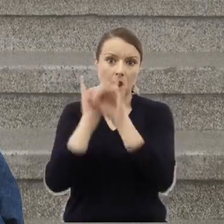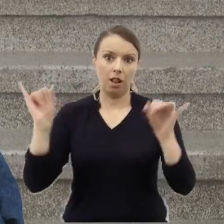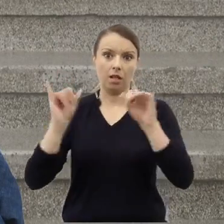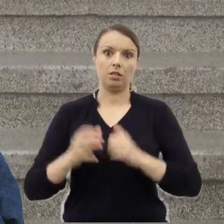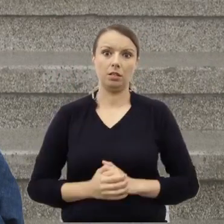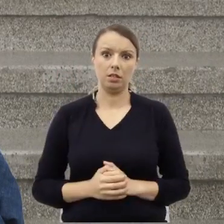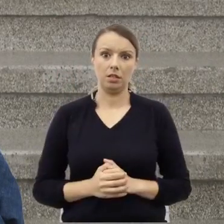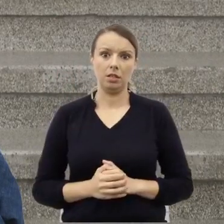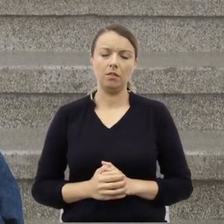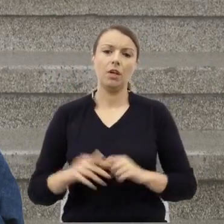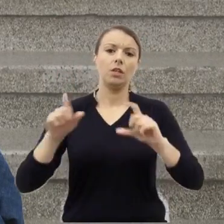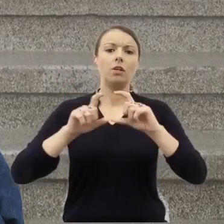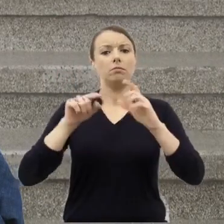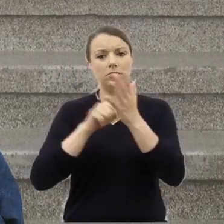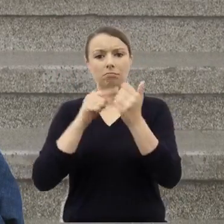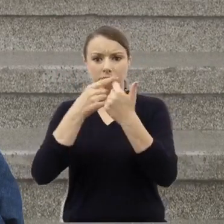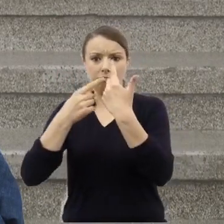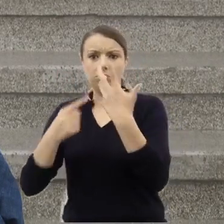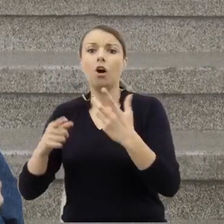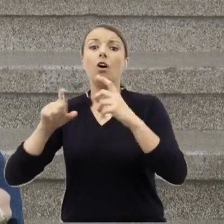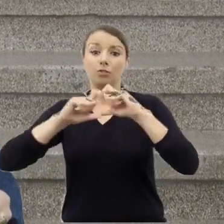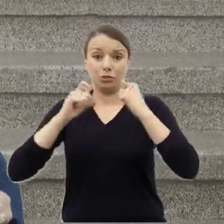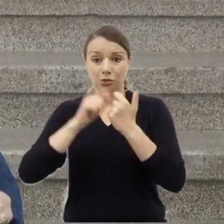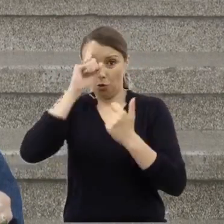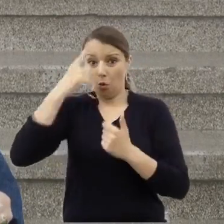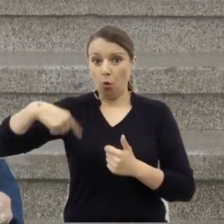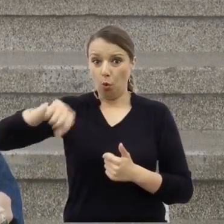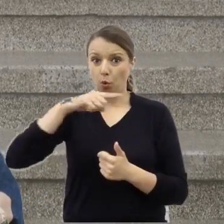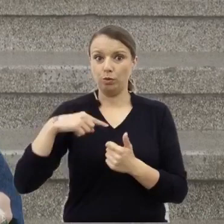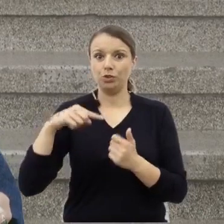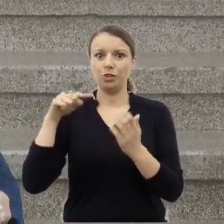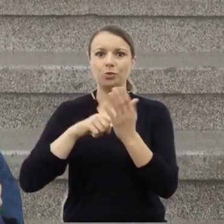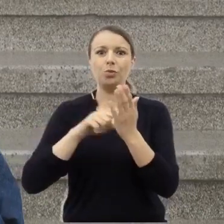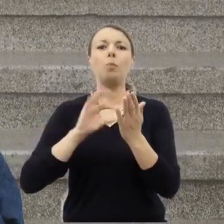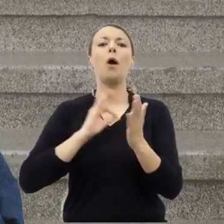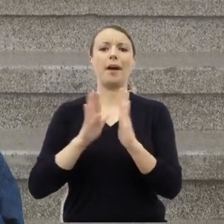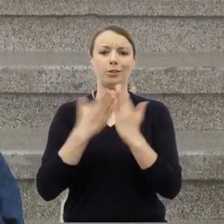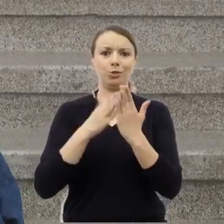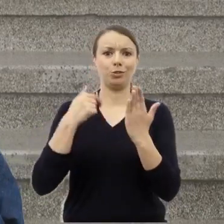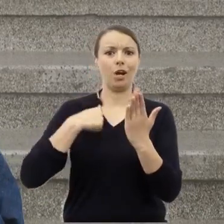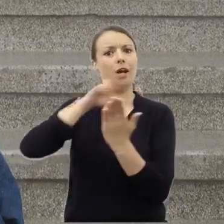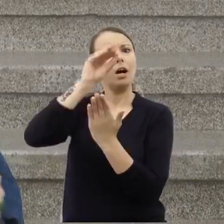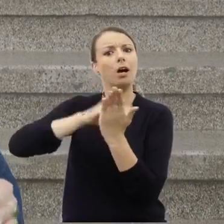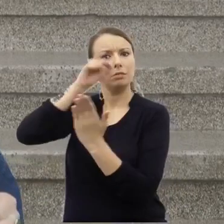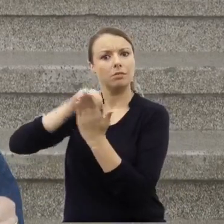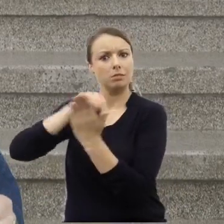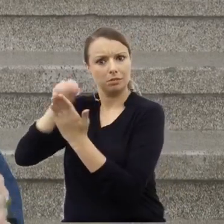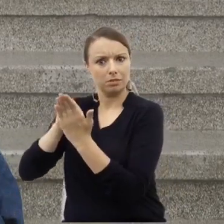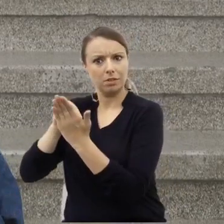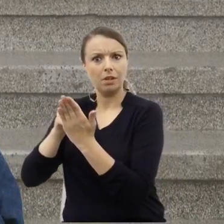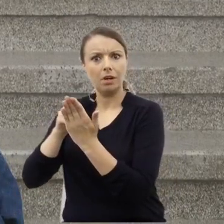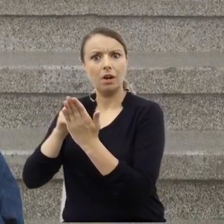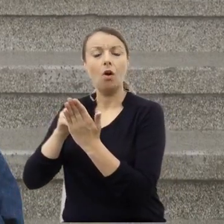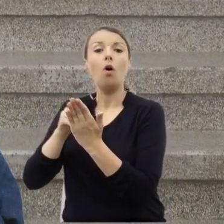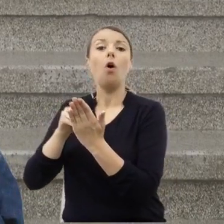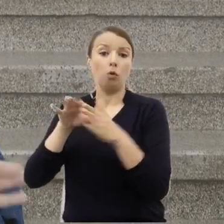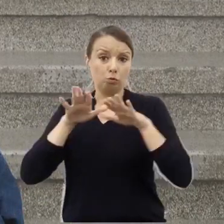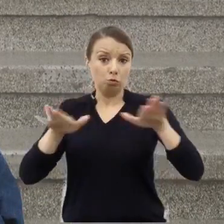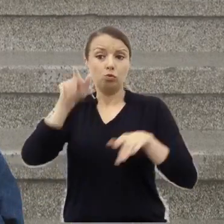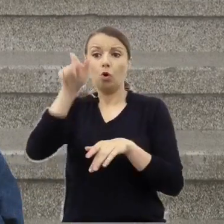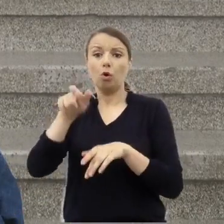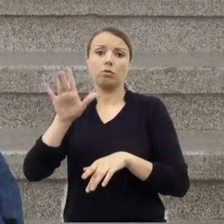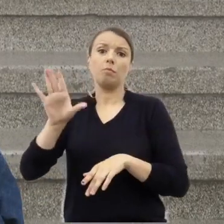wszyscy są na kartach mojej książki opisani, wielu z nich ma swoje portrety.